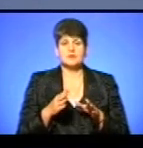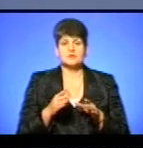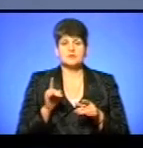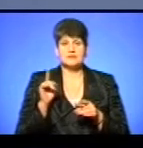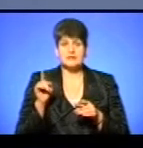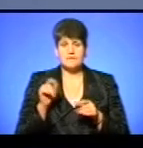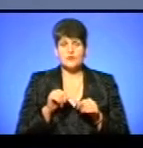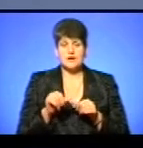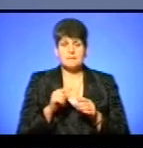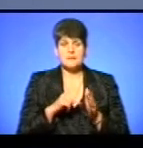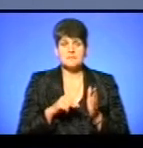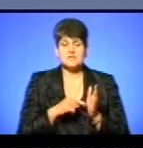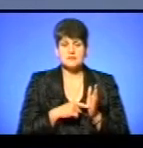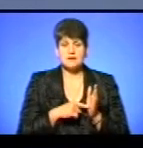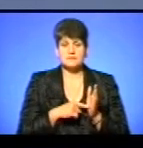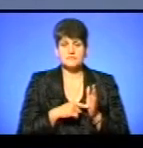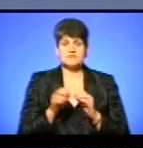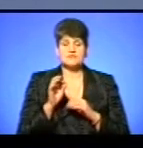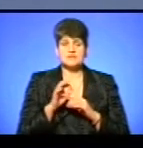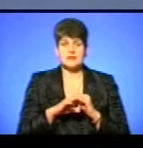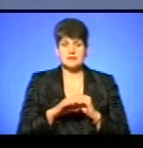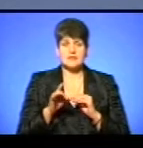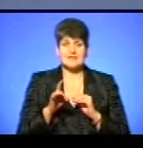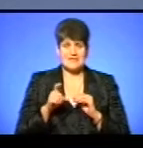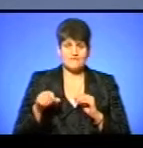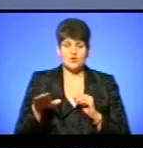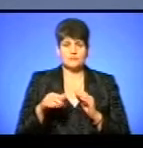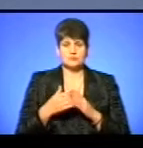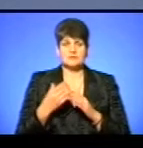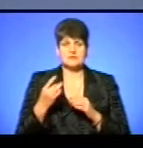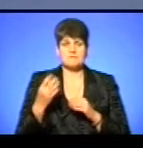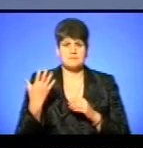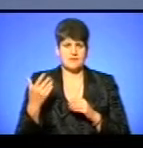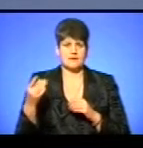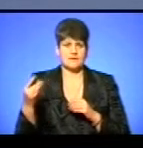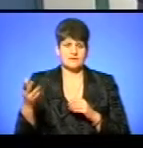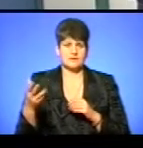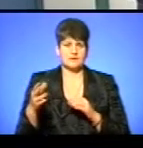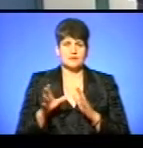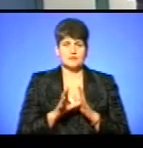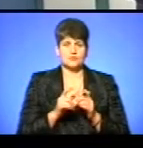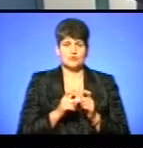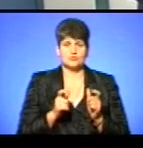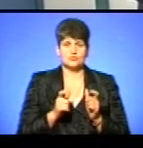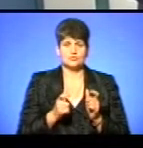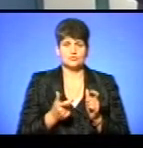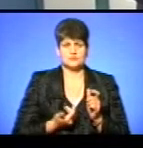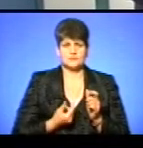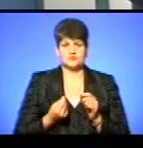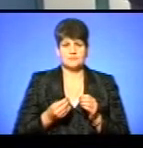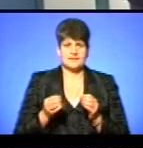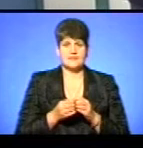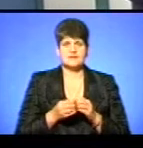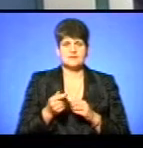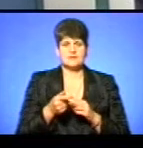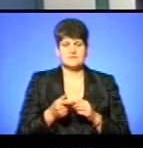що там в окремих містах, наприклад, Західної Європи, якщо тариф, наприклад, 5 гривень електронним, то готівкою 10. Вони